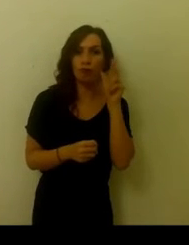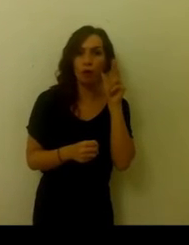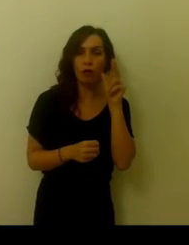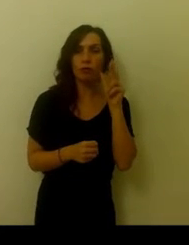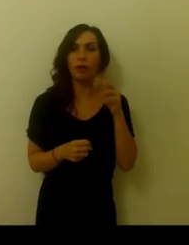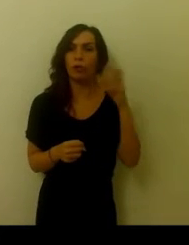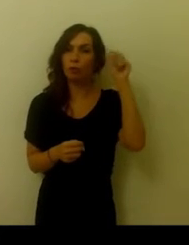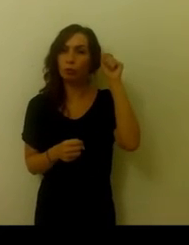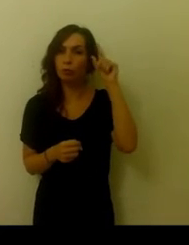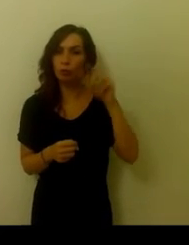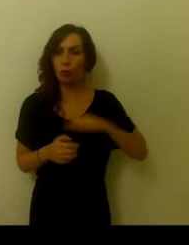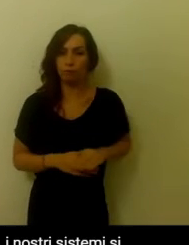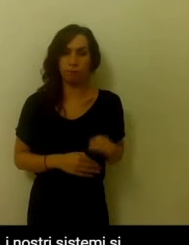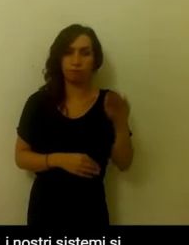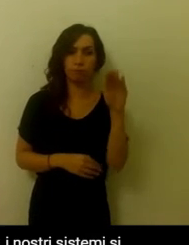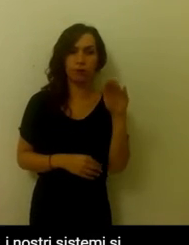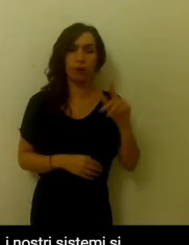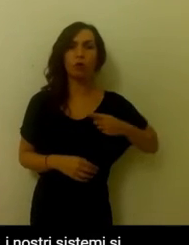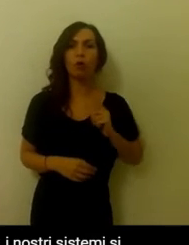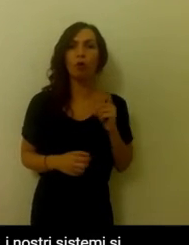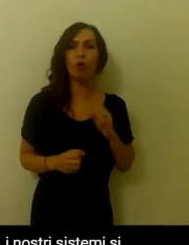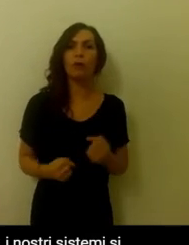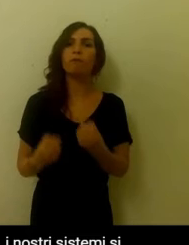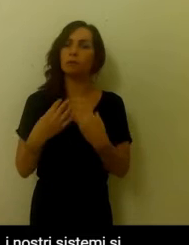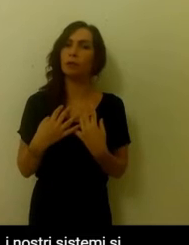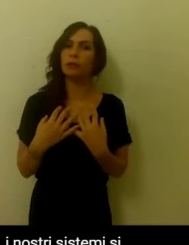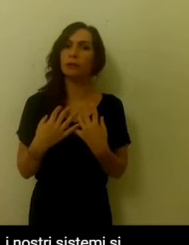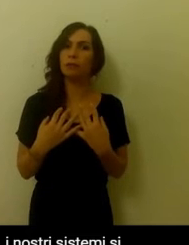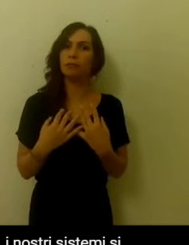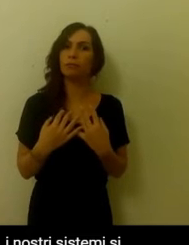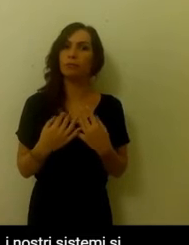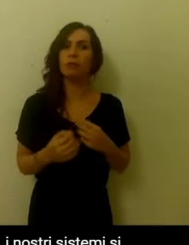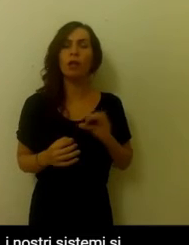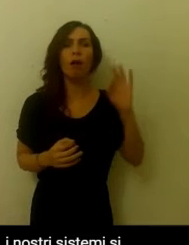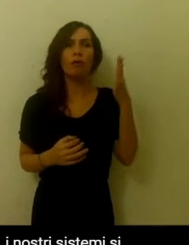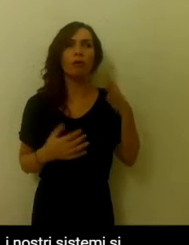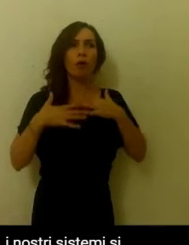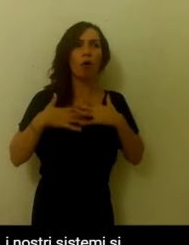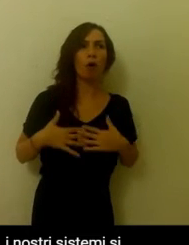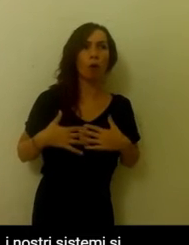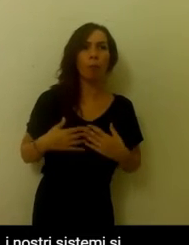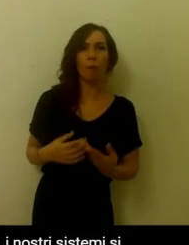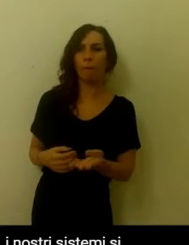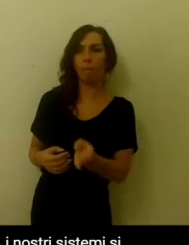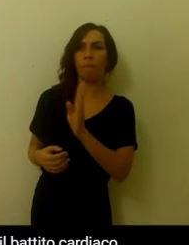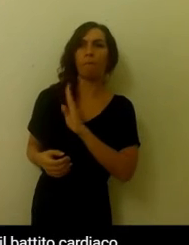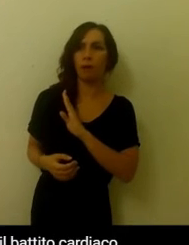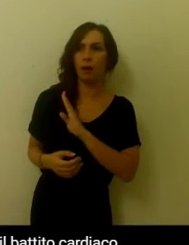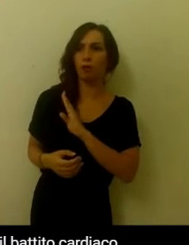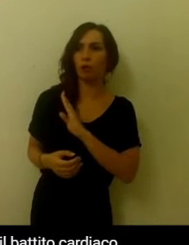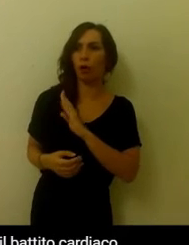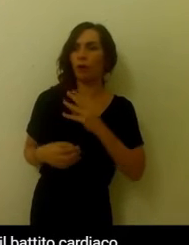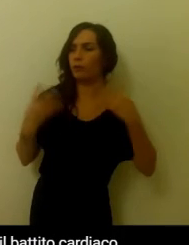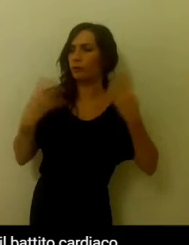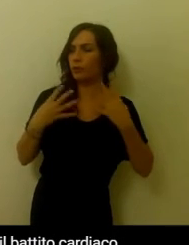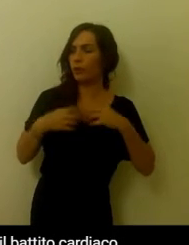è cresciuti possono influenzare il dolore. Quando il nostro corpo è esposto a una minaccia i nostri sistemi si mettono in